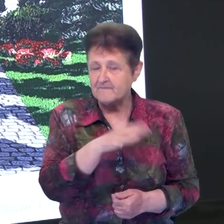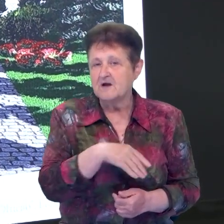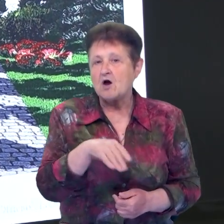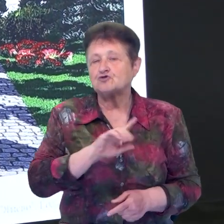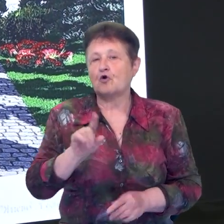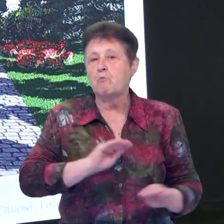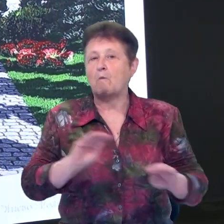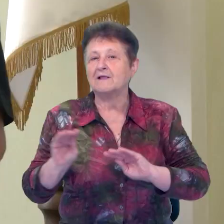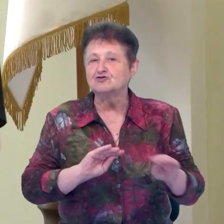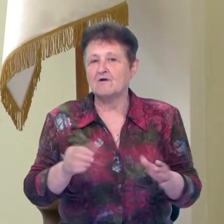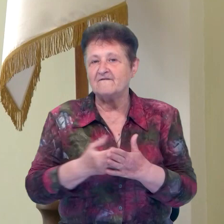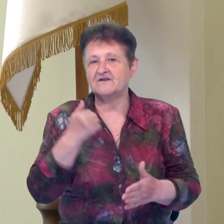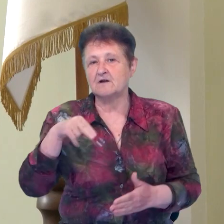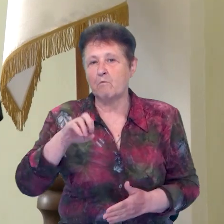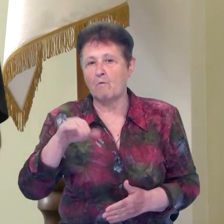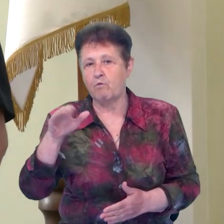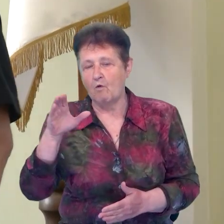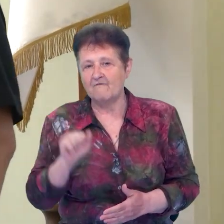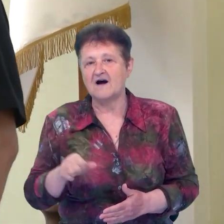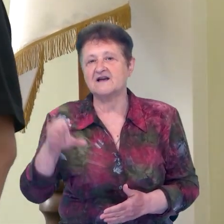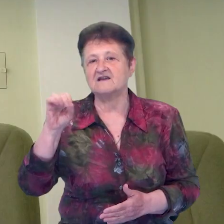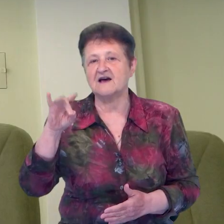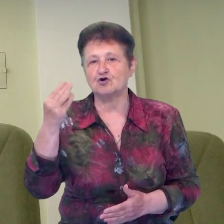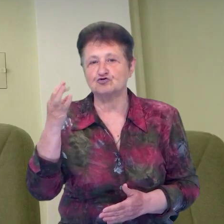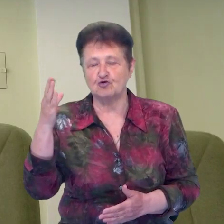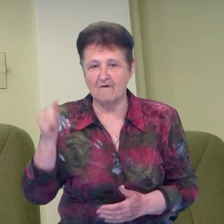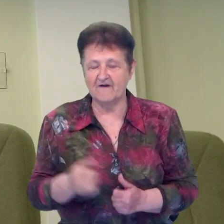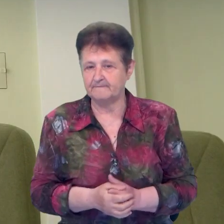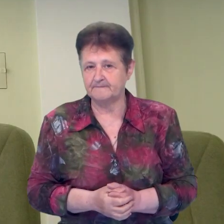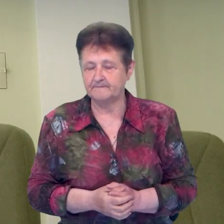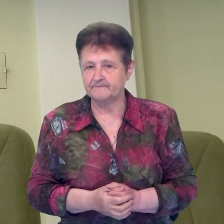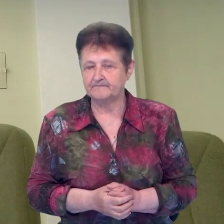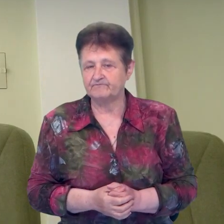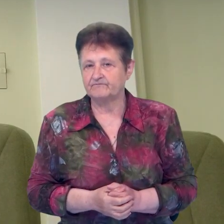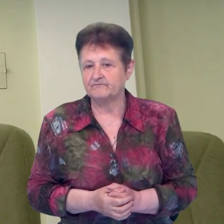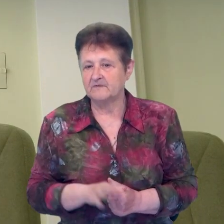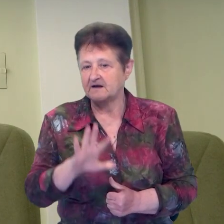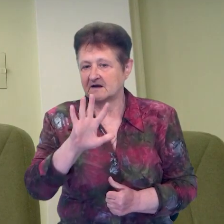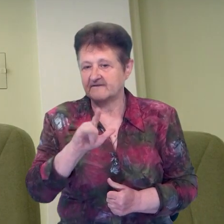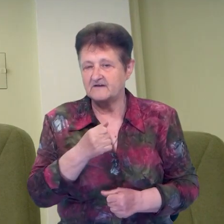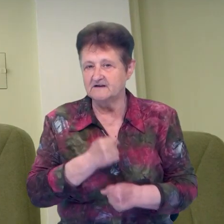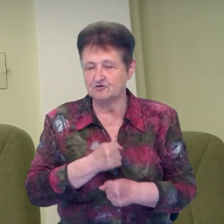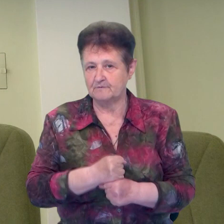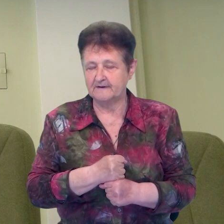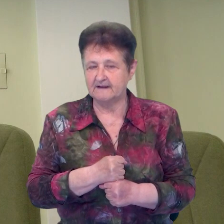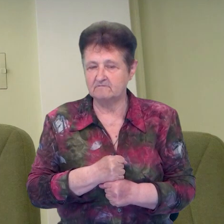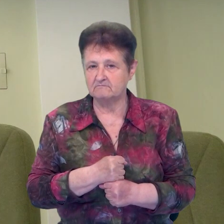щодо облаштування кладовища від Олексія Попова та Геннадія Єршова. Ми зробили янгел на сучасній. В Берцях